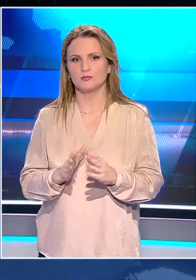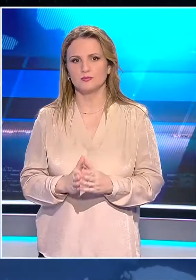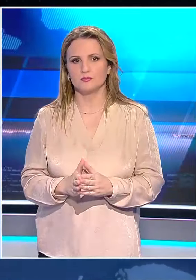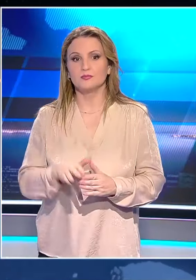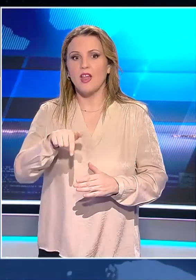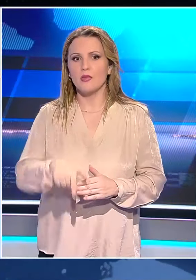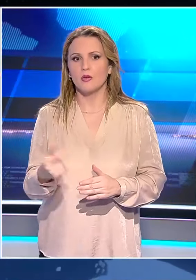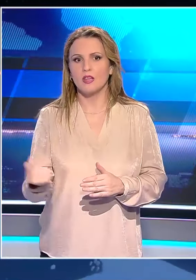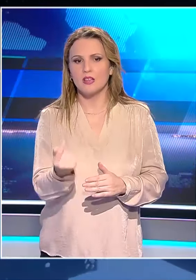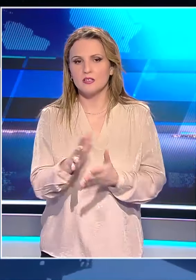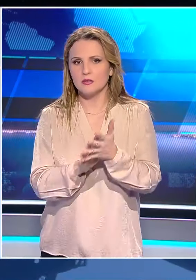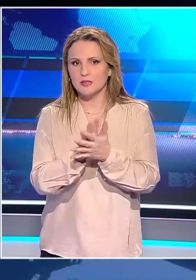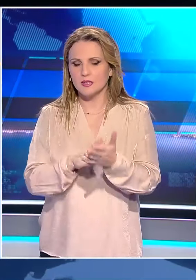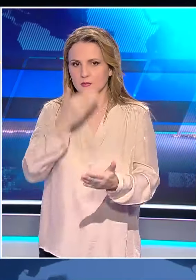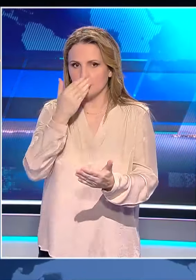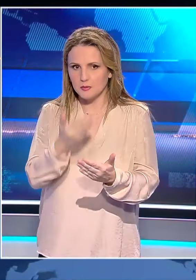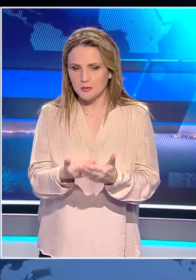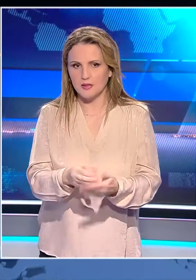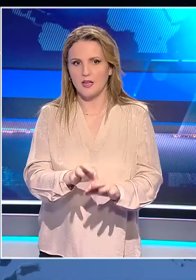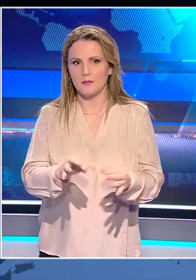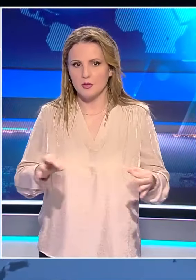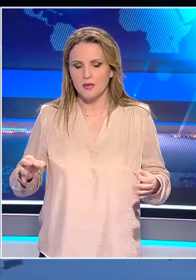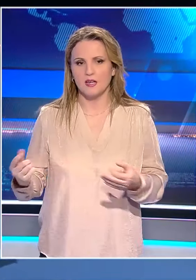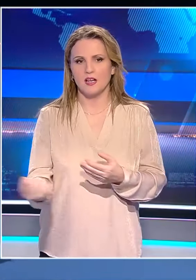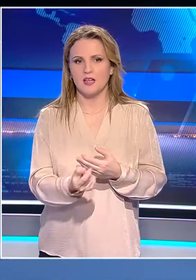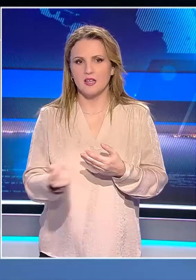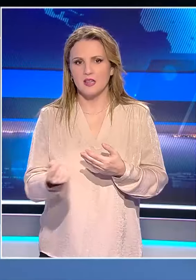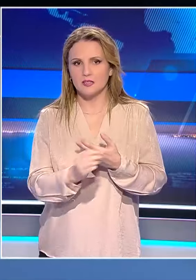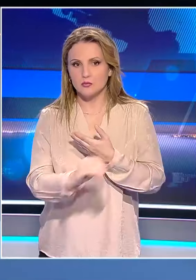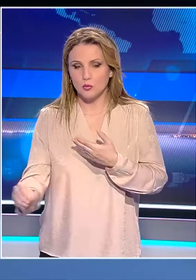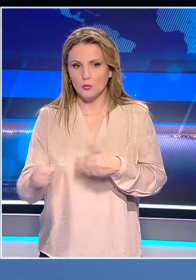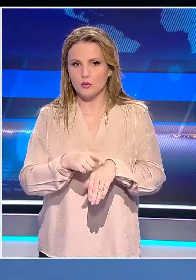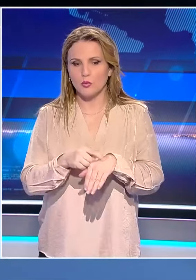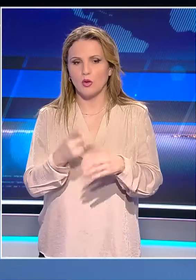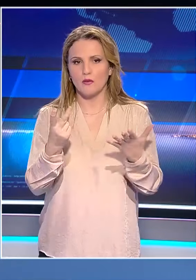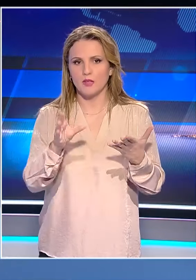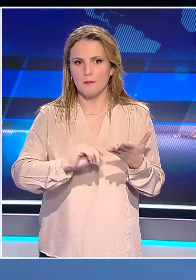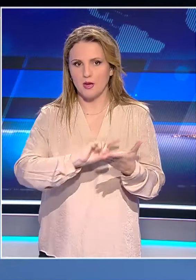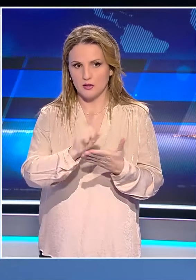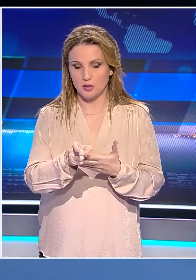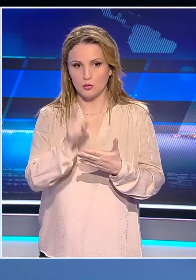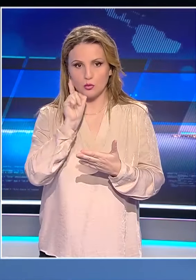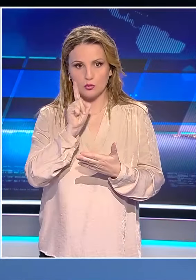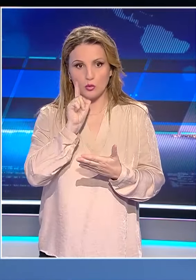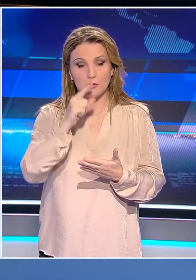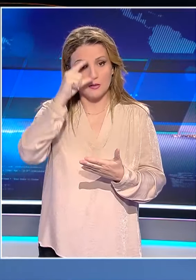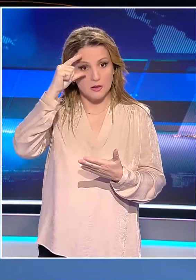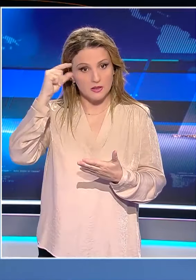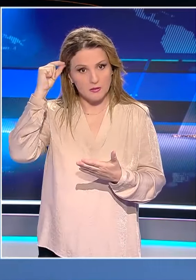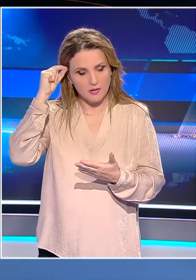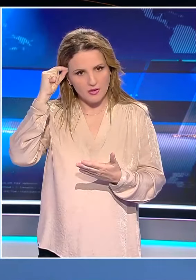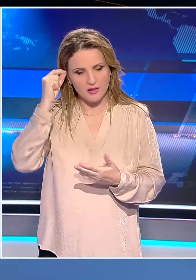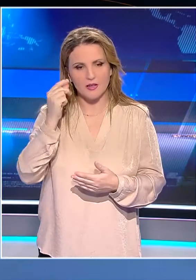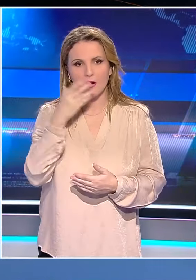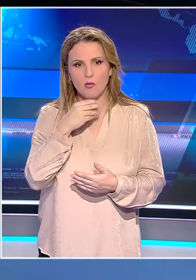Σε αυτό το σημείο το δελτίο μας ολοκληρώθηκε όλες τις ειδήσεις της ημέρας. μπορείτε να τις δείτε στο κεντρικό δελτίο ειδήσεων του Όπεν στις 7 παρα τέταρτο με τη